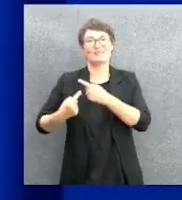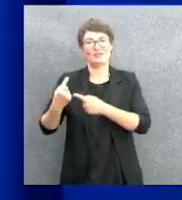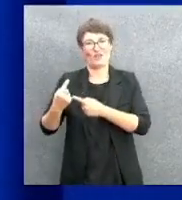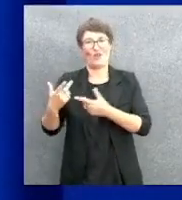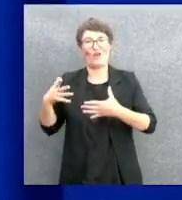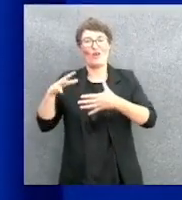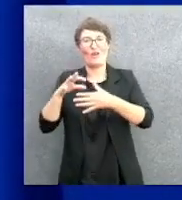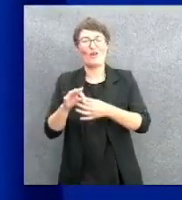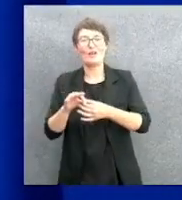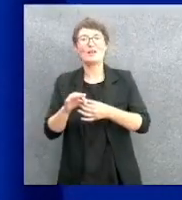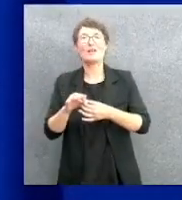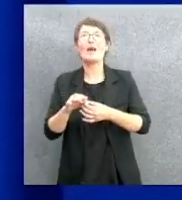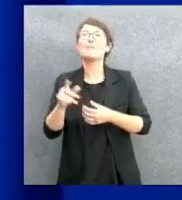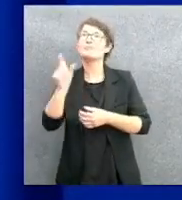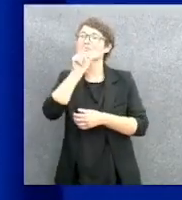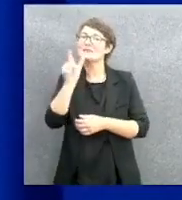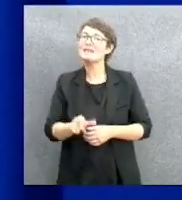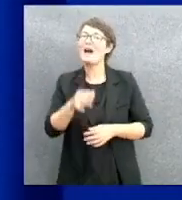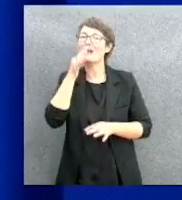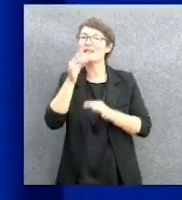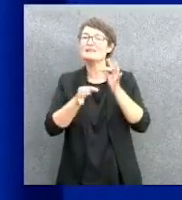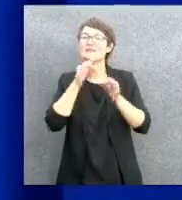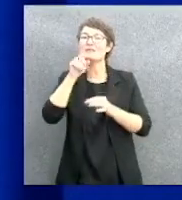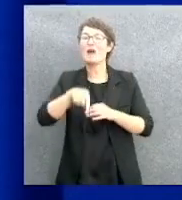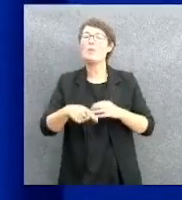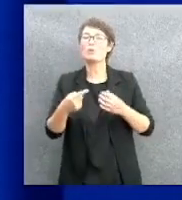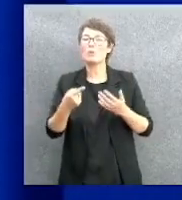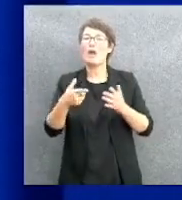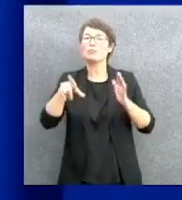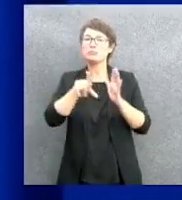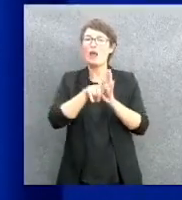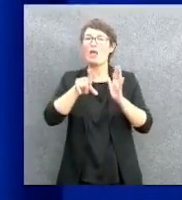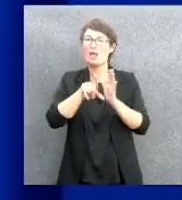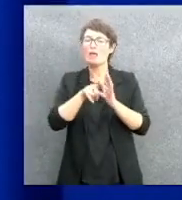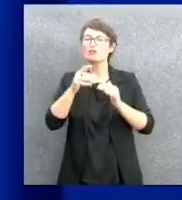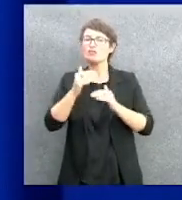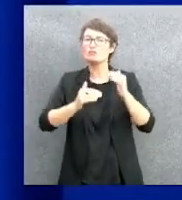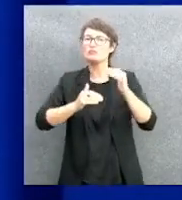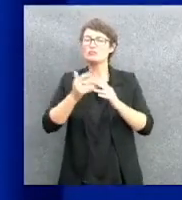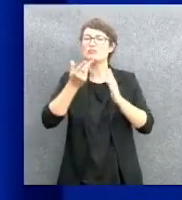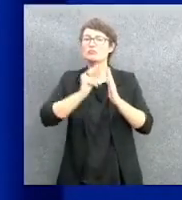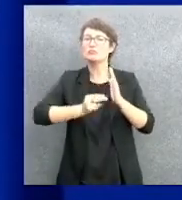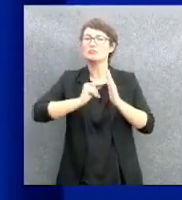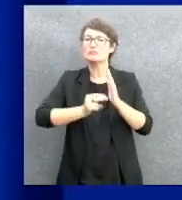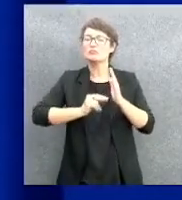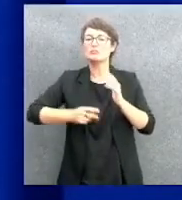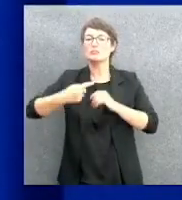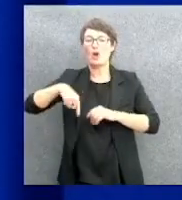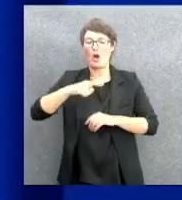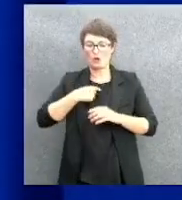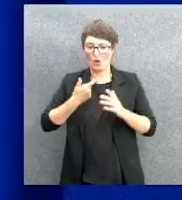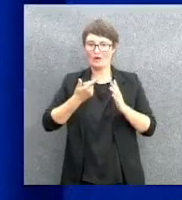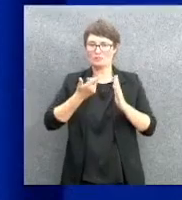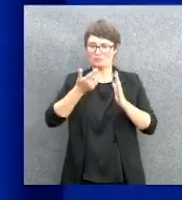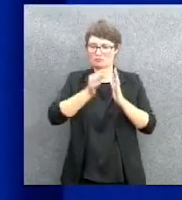stratificazioni normative. Noi siamo regolati, regoliamo e vigiliamo con oltre